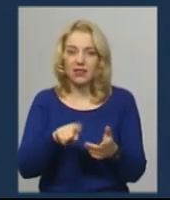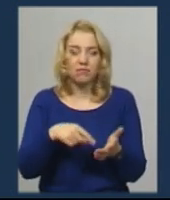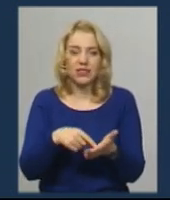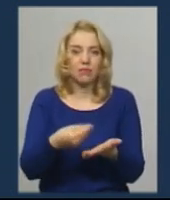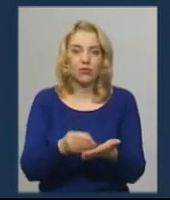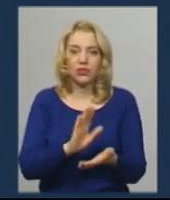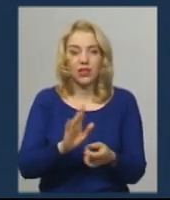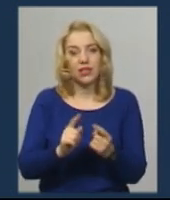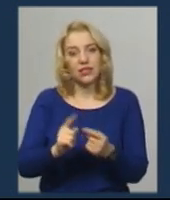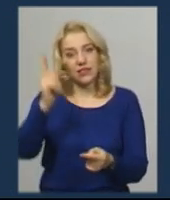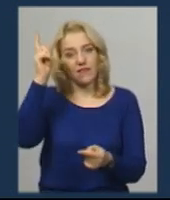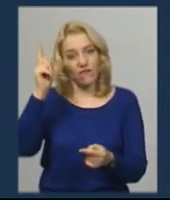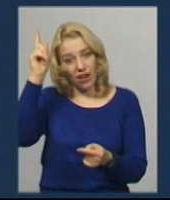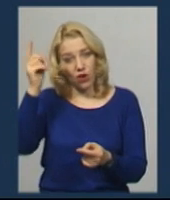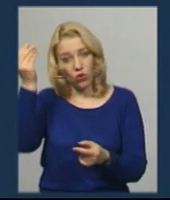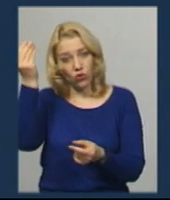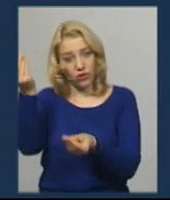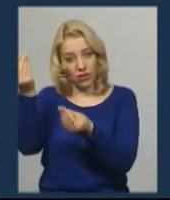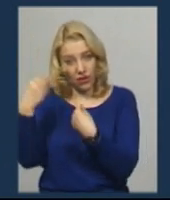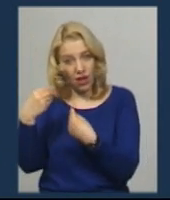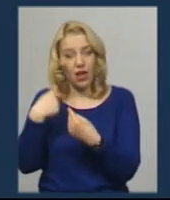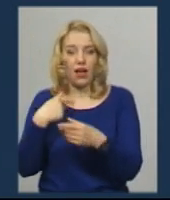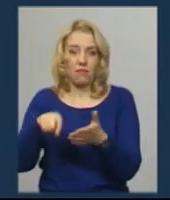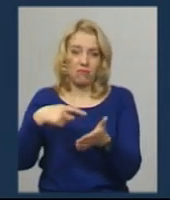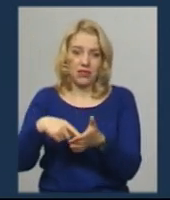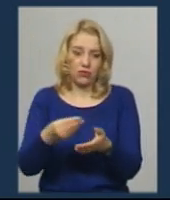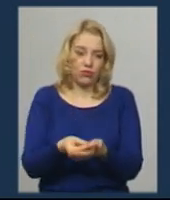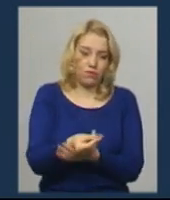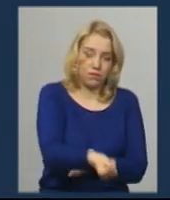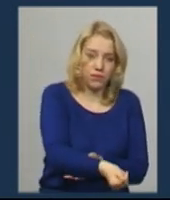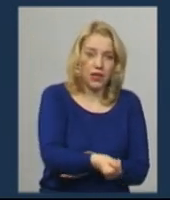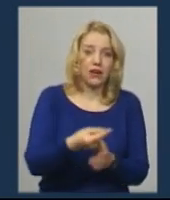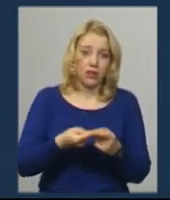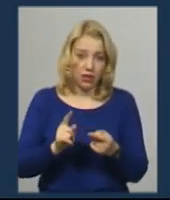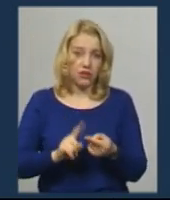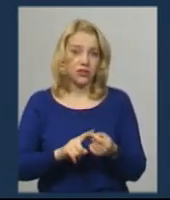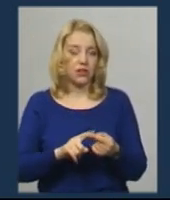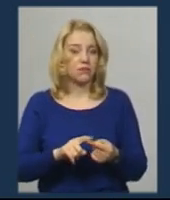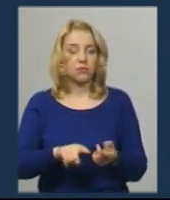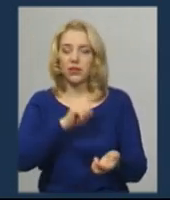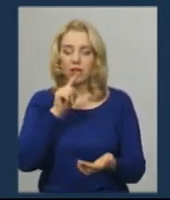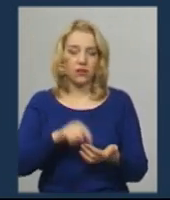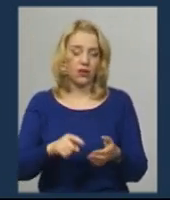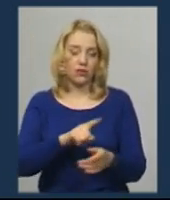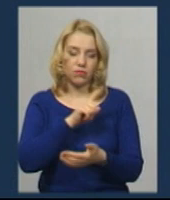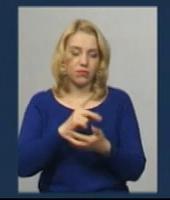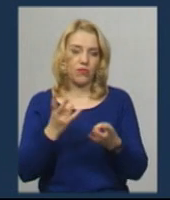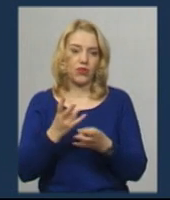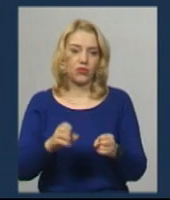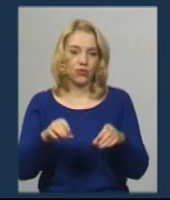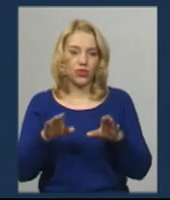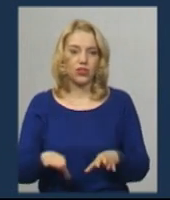органи місцевої влади. Однозначно, це питання має бути вирішено за рахунок